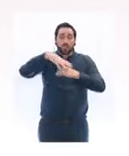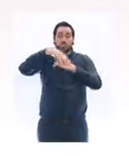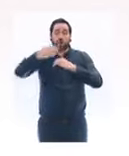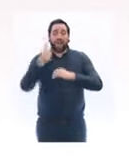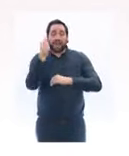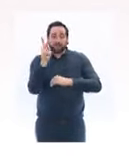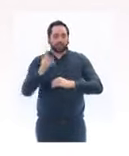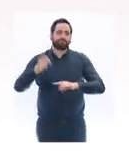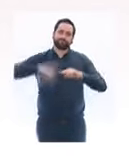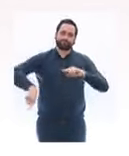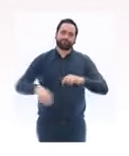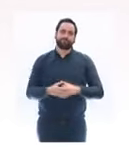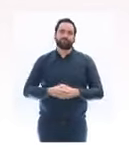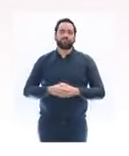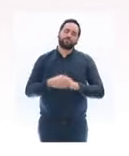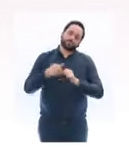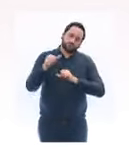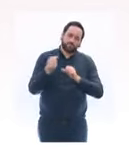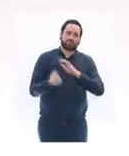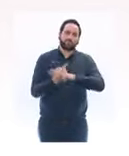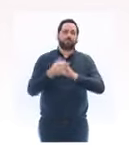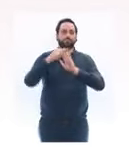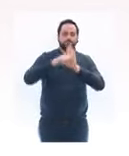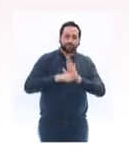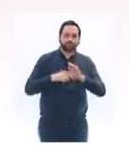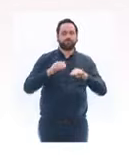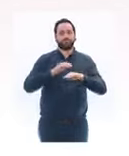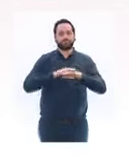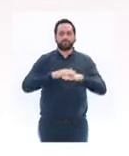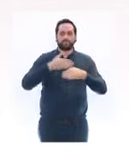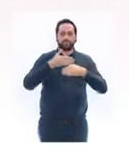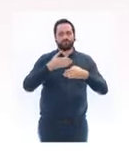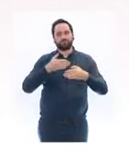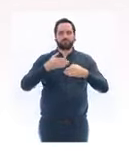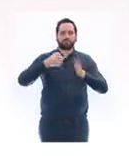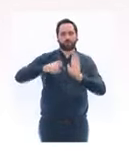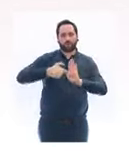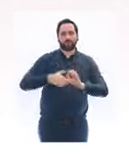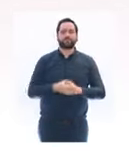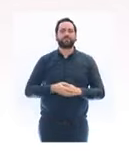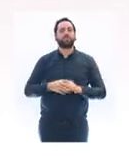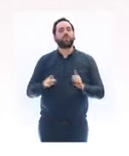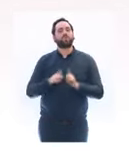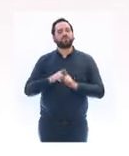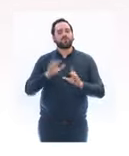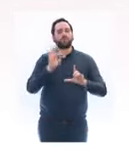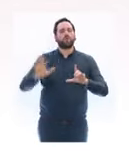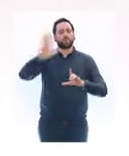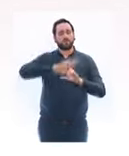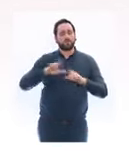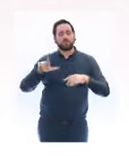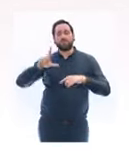Il ne sera pas possible davantage de voyager au sein du territoire national, y compris d'une résidence